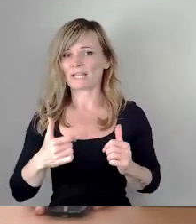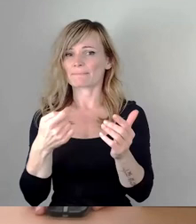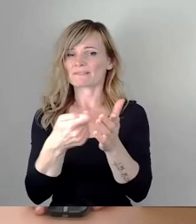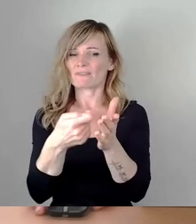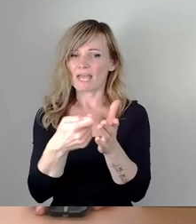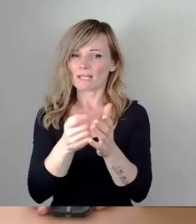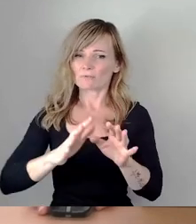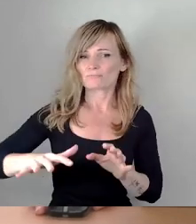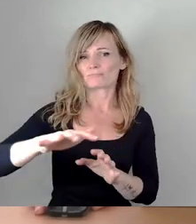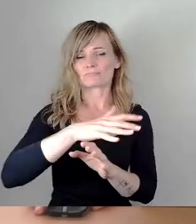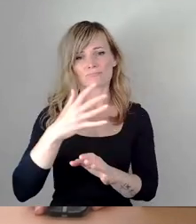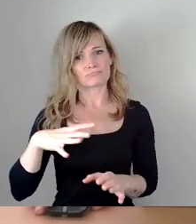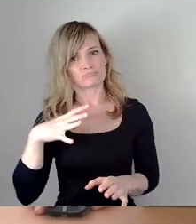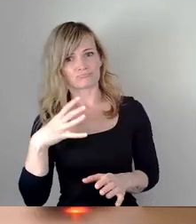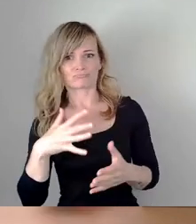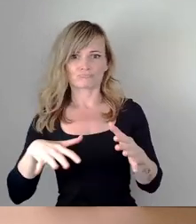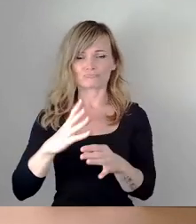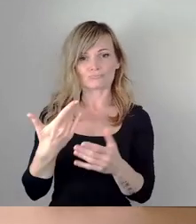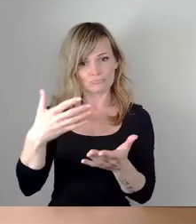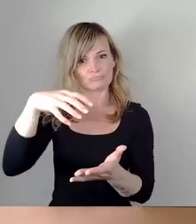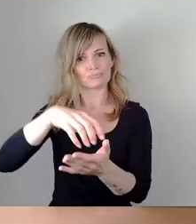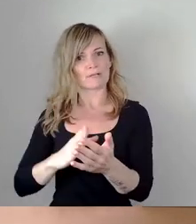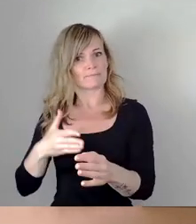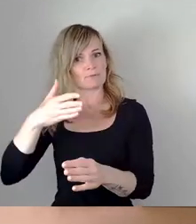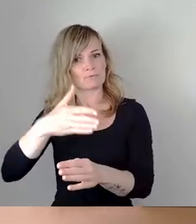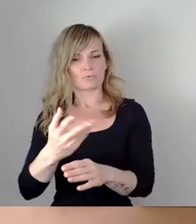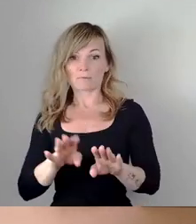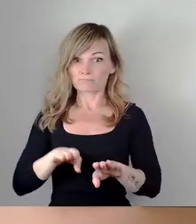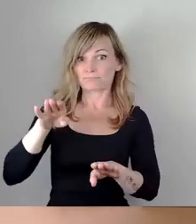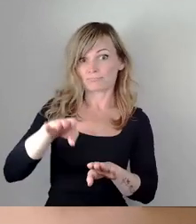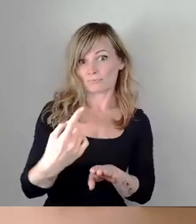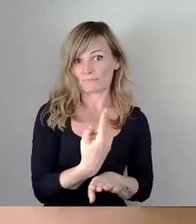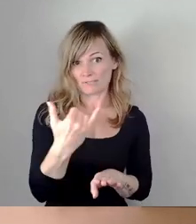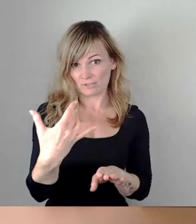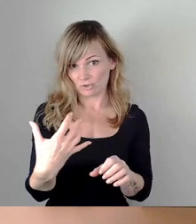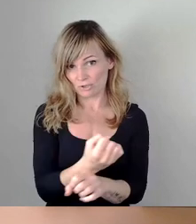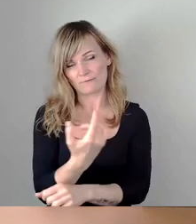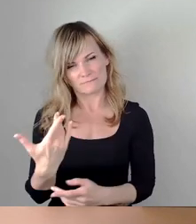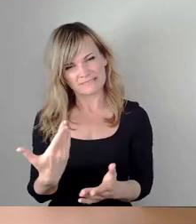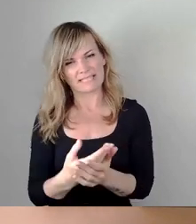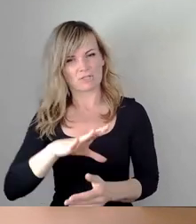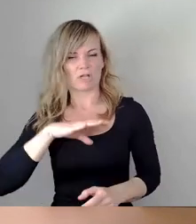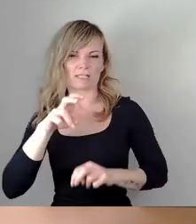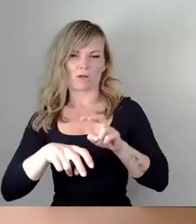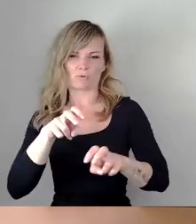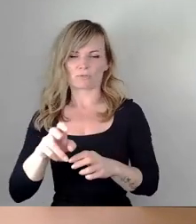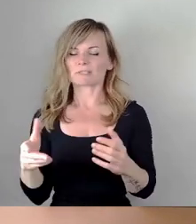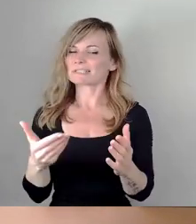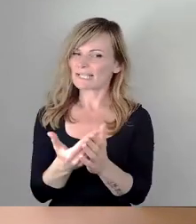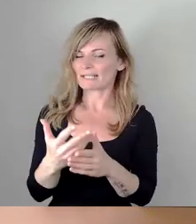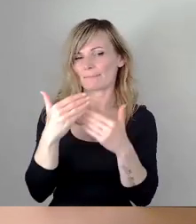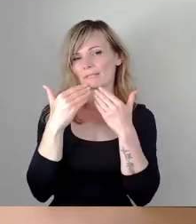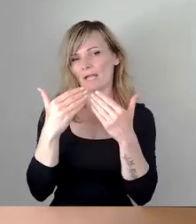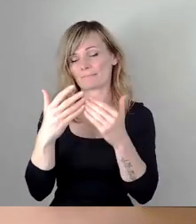natürlich auch attraktiven Stadt zum Besuchen, einen deutlichen Schritt voranzukommen. Die sollten wir beherzt ergreifen und deswegen bin ich auch sehr dankbar über die bisherige